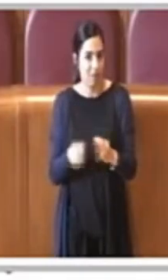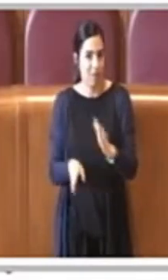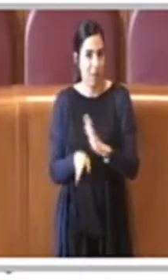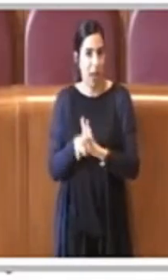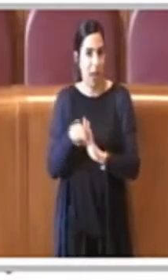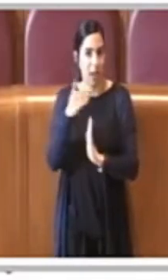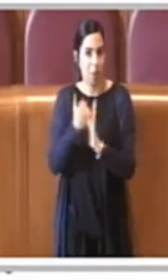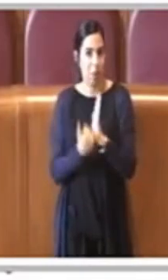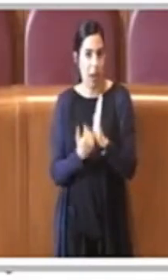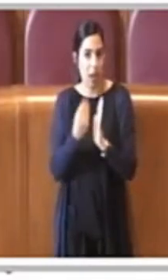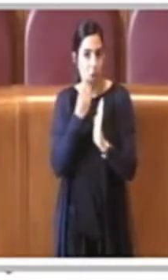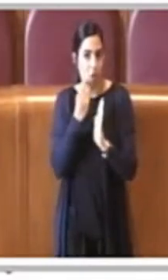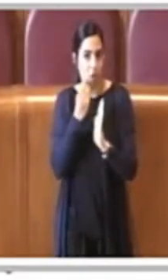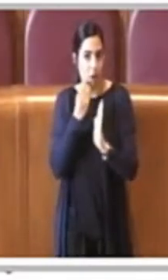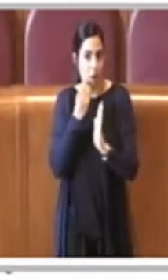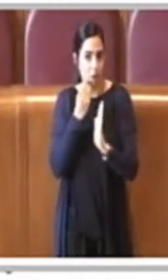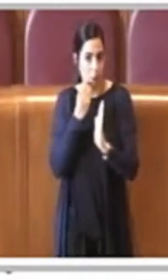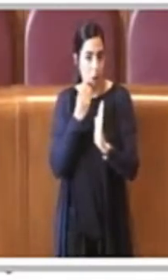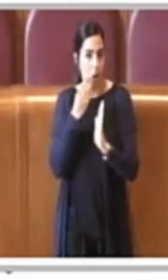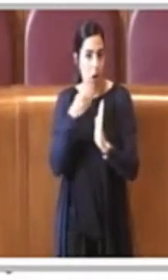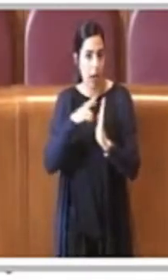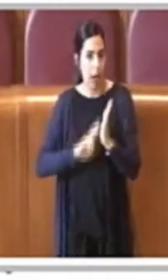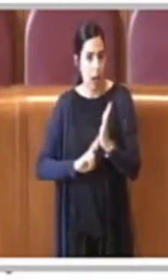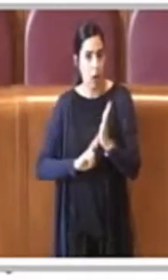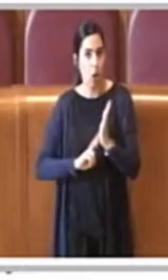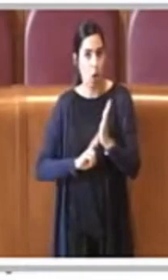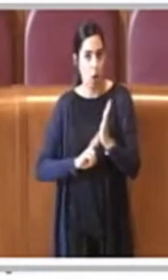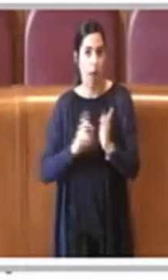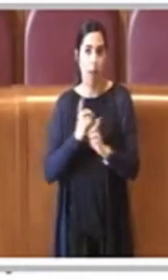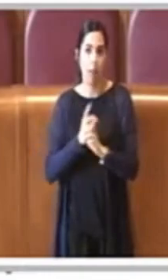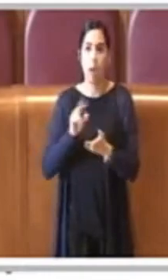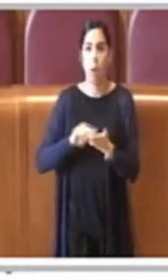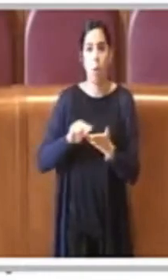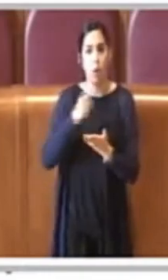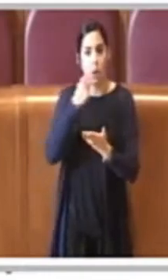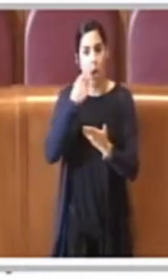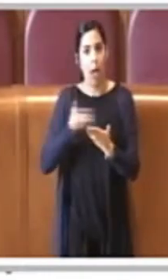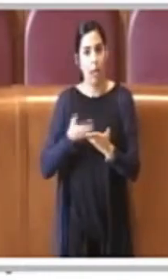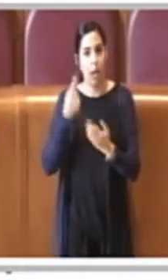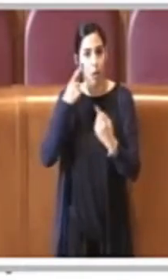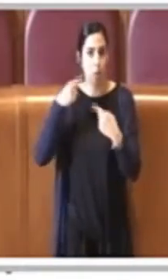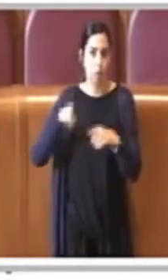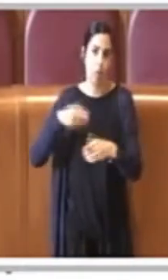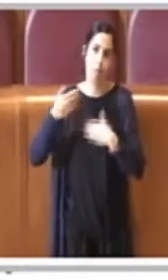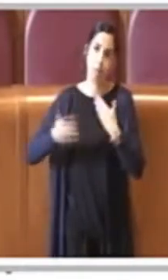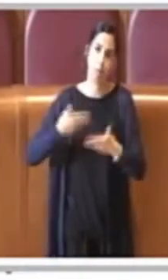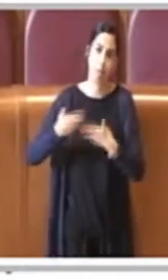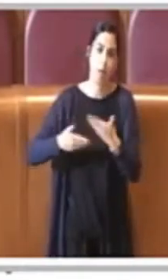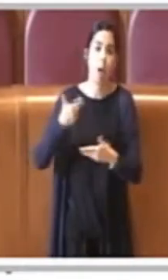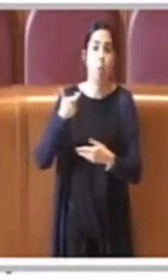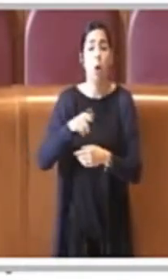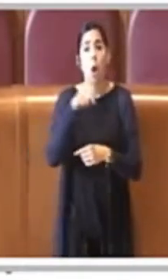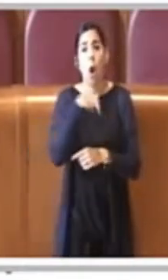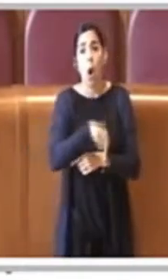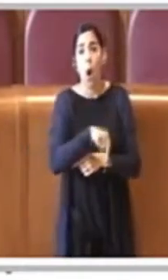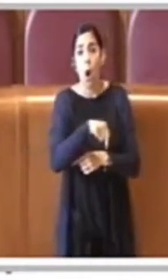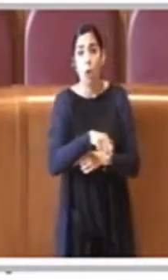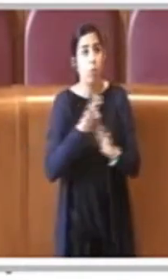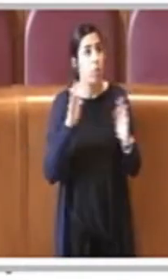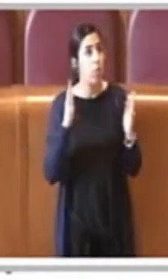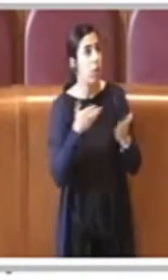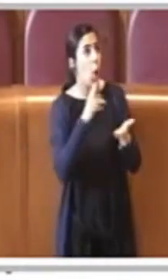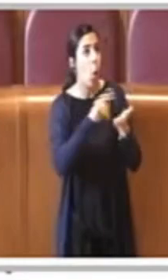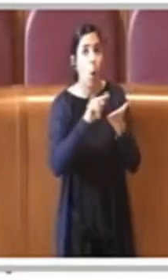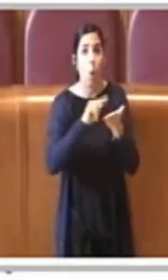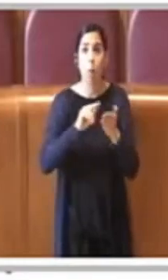perché comunque ad oggi ovviamente per quanto riguarda gli uffici amministrativi non vi è comunque un ufficio